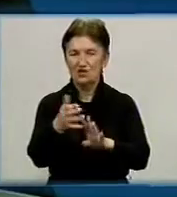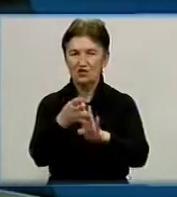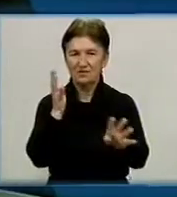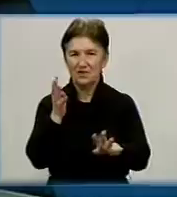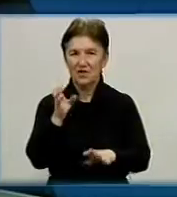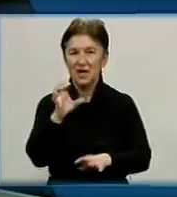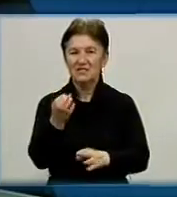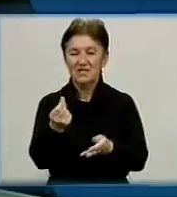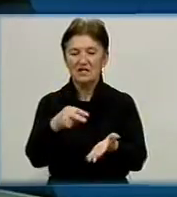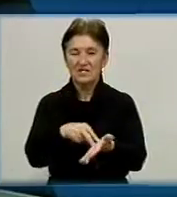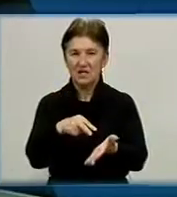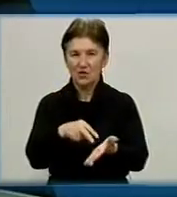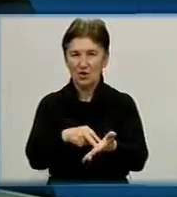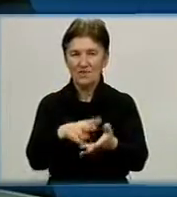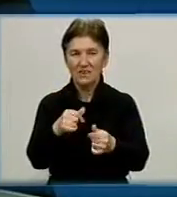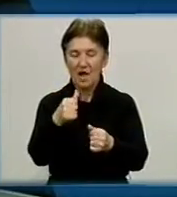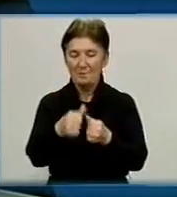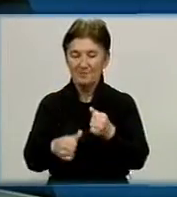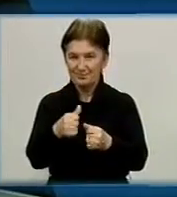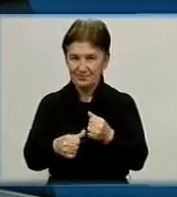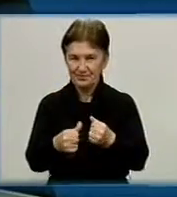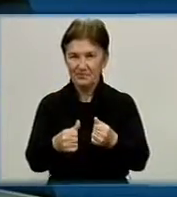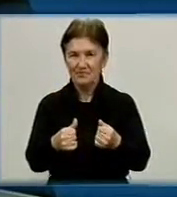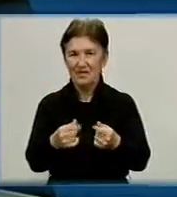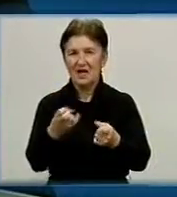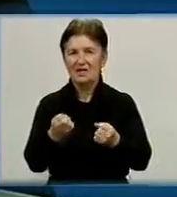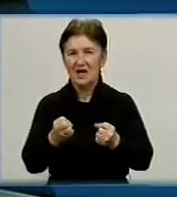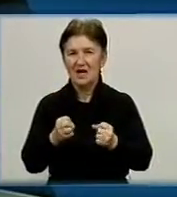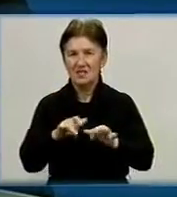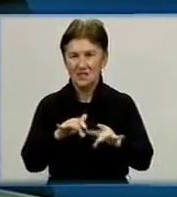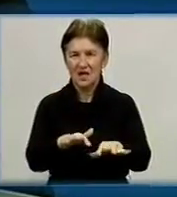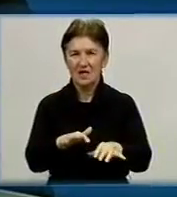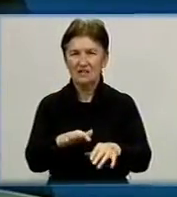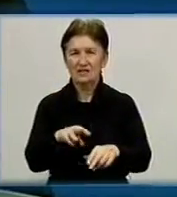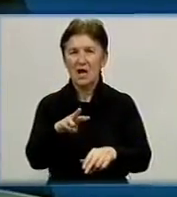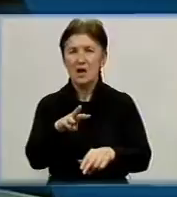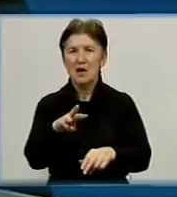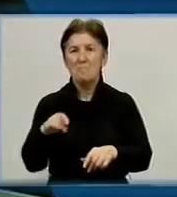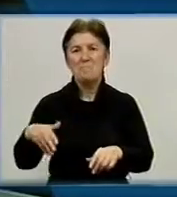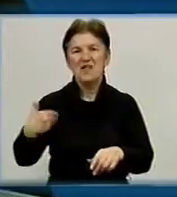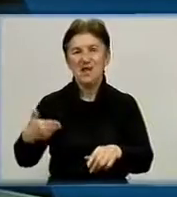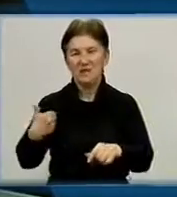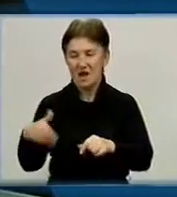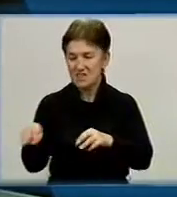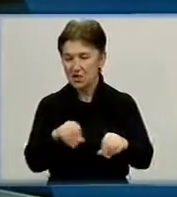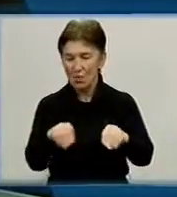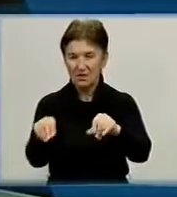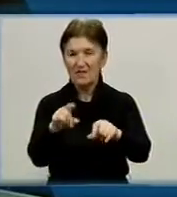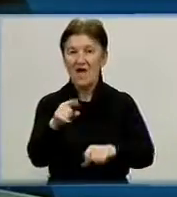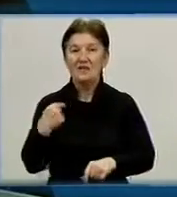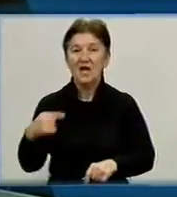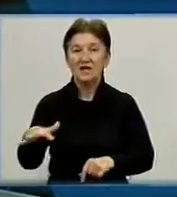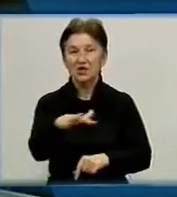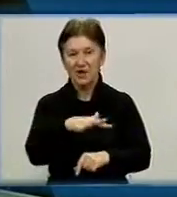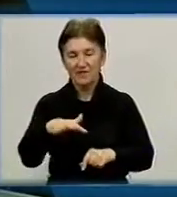з ціновою політикою на паленому стильному матеріалу, на засоби захисту, на мінеральне добриве. Але на кіровоградщині